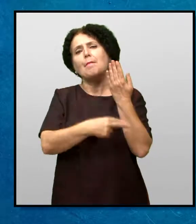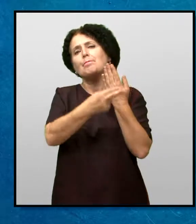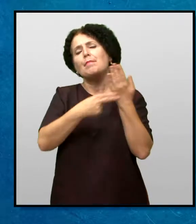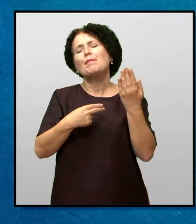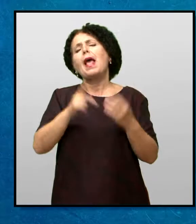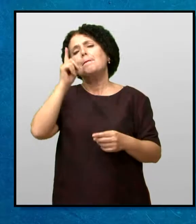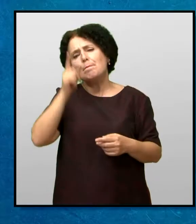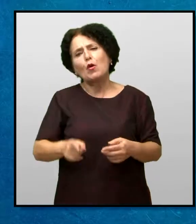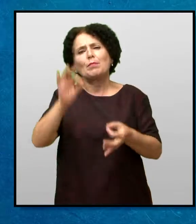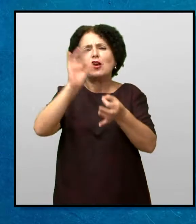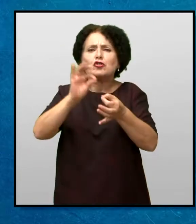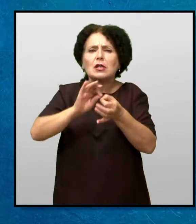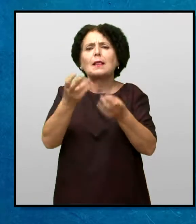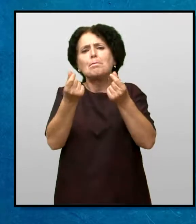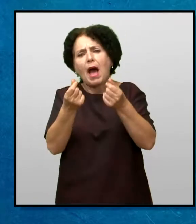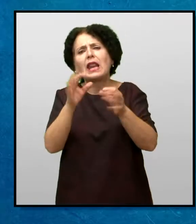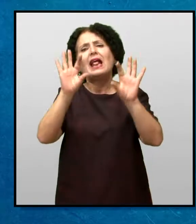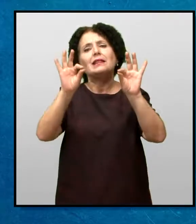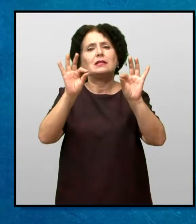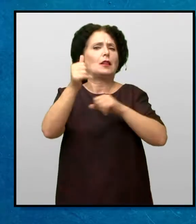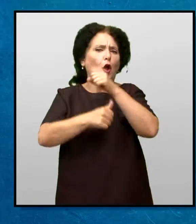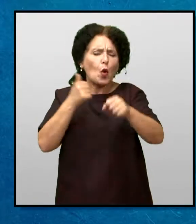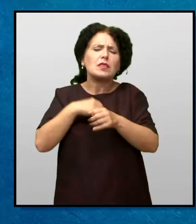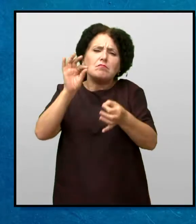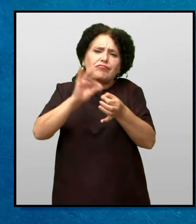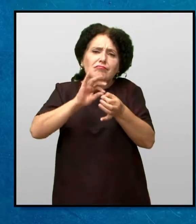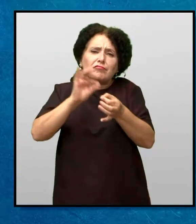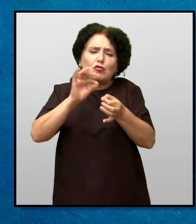Па макар за неја да морам да штедам пари 10 години